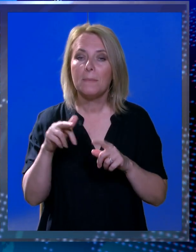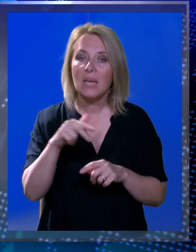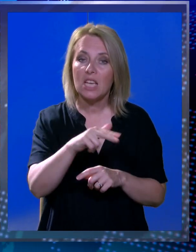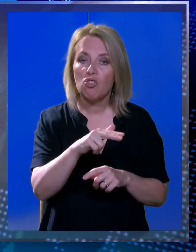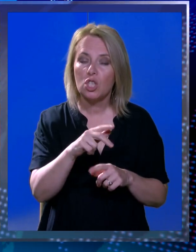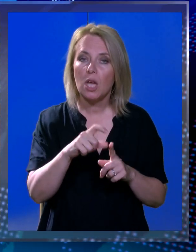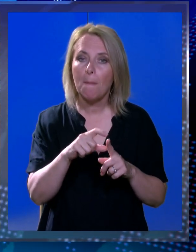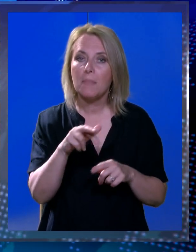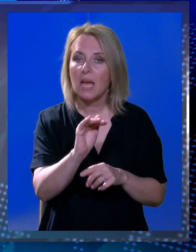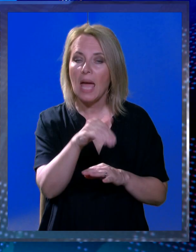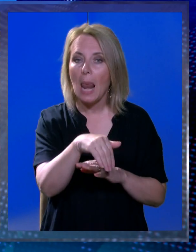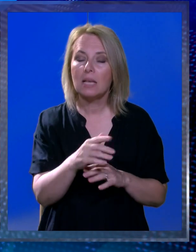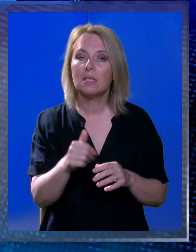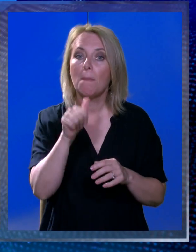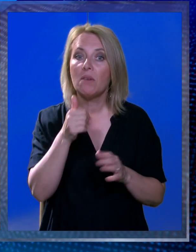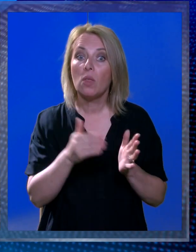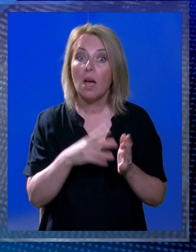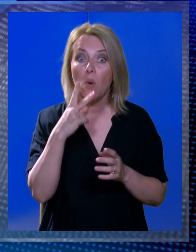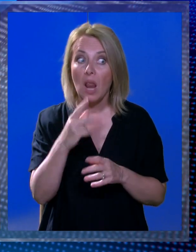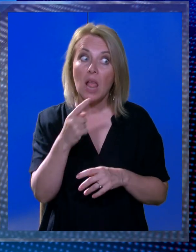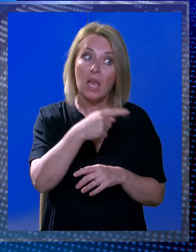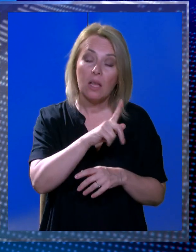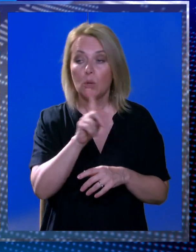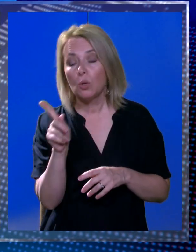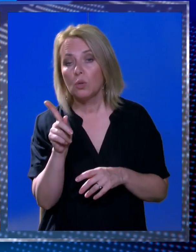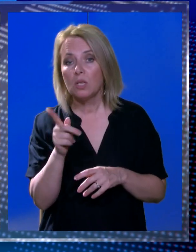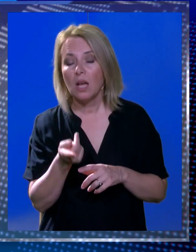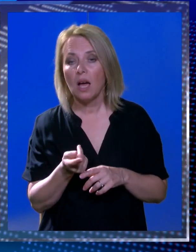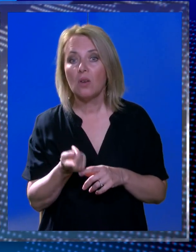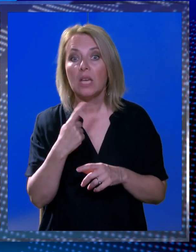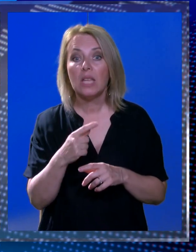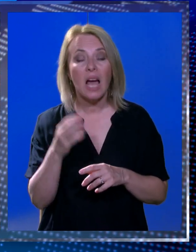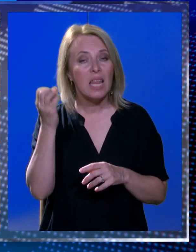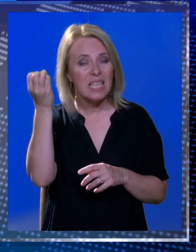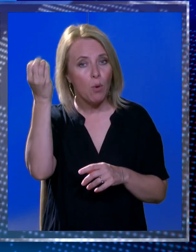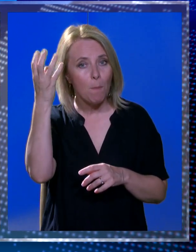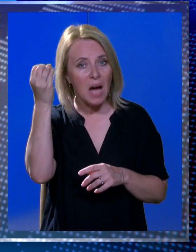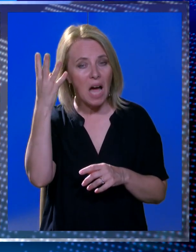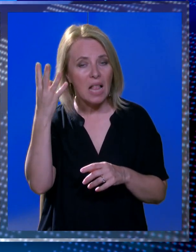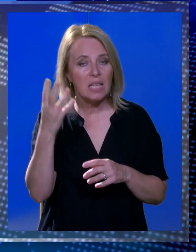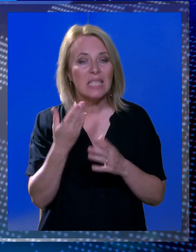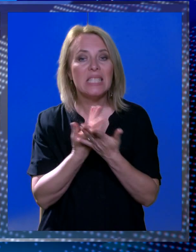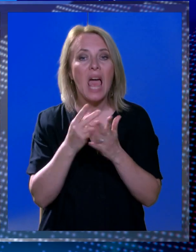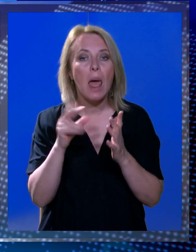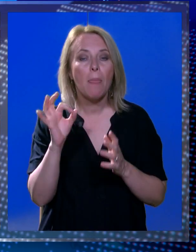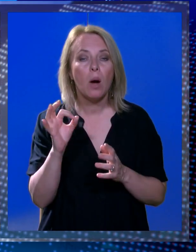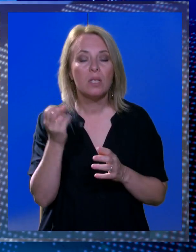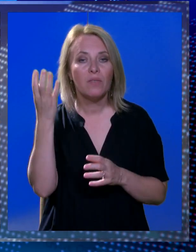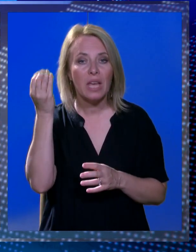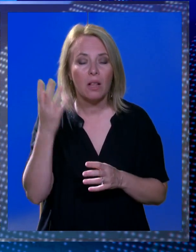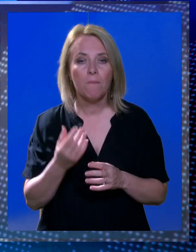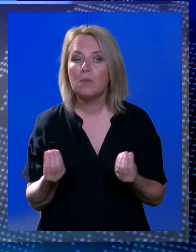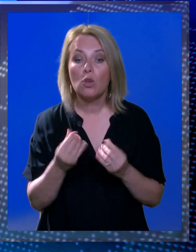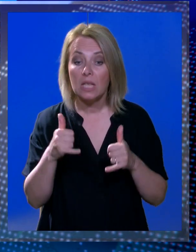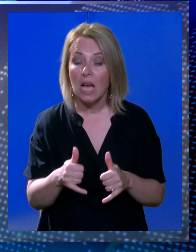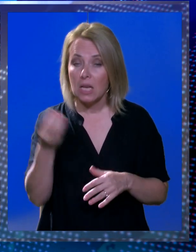pješački prijelaz trebamo prvo vidjeti lijevo desno i ako je upaljeno zeleno. Što si